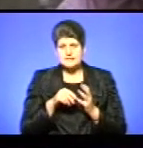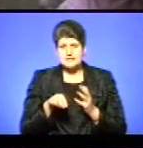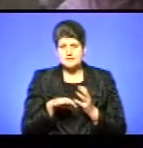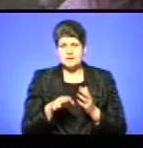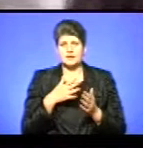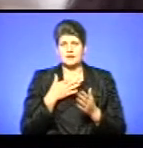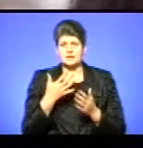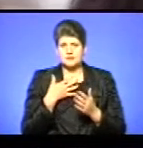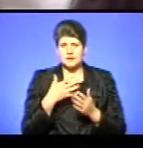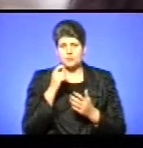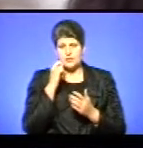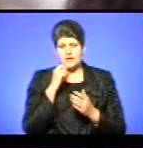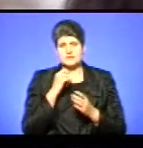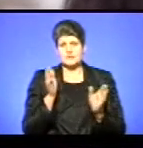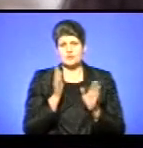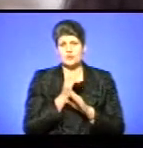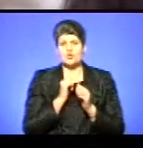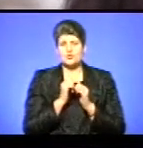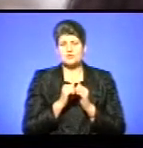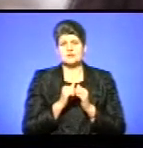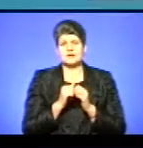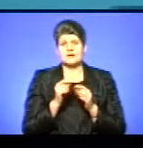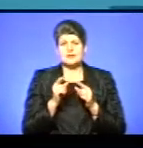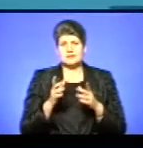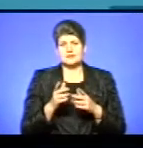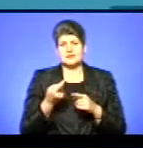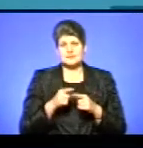українським повітрям. Кожна клітинка нашого тіла – це Україна.